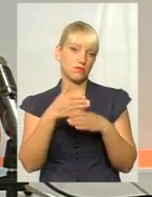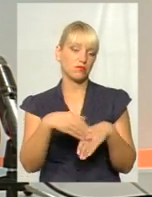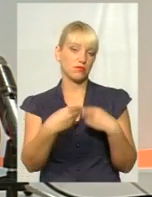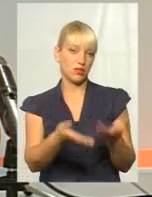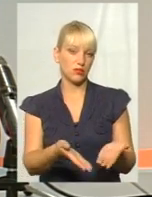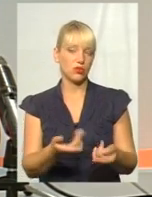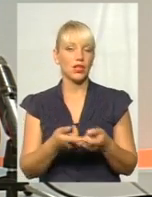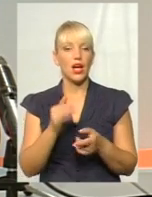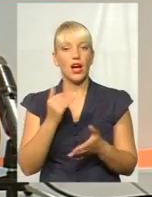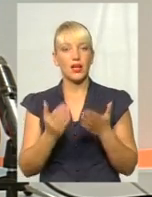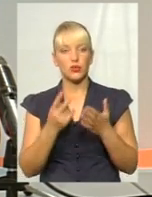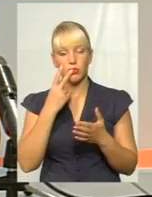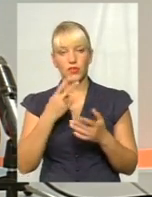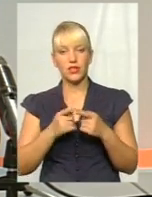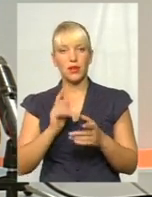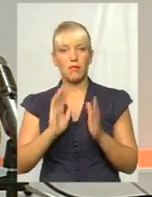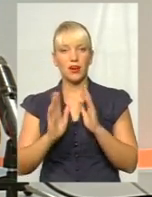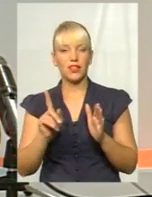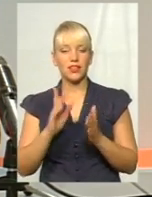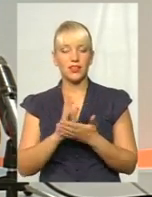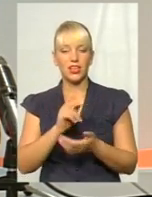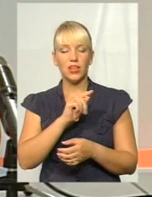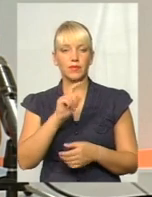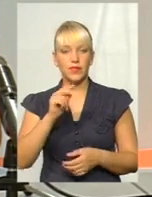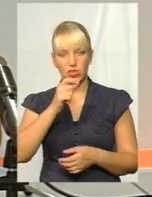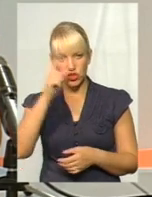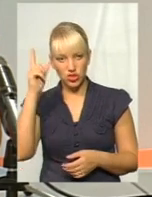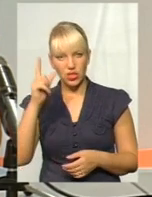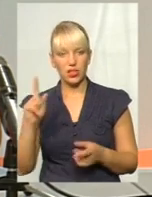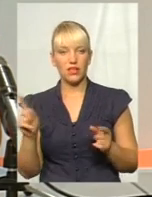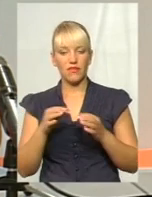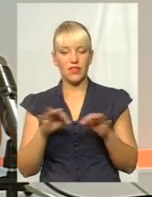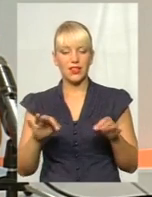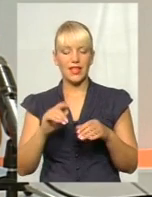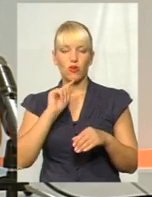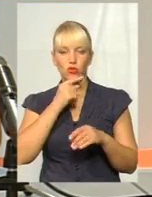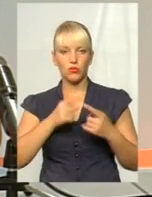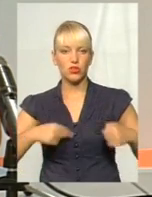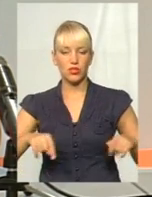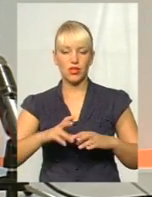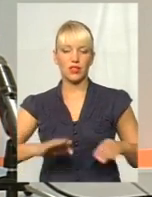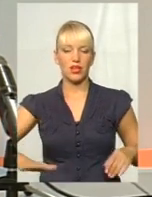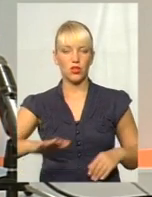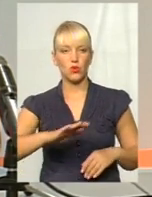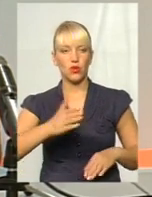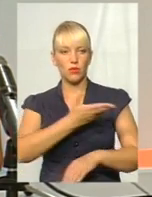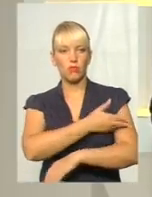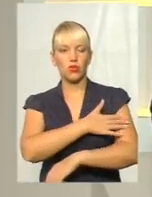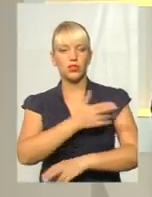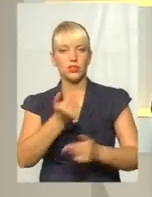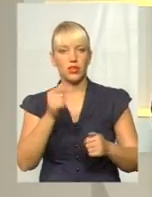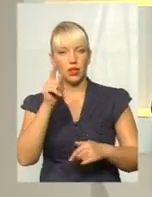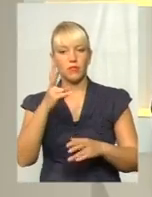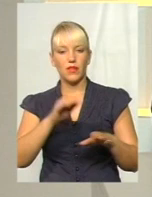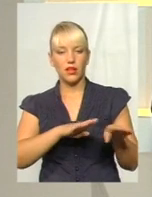візьмемо сьогодні парки, які функціонують в Чехії, які вільноекономічні зони на території Польщі, там на